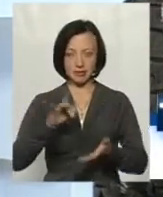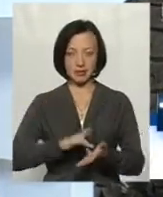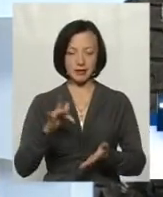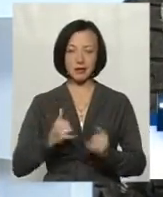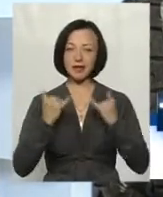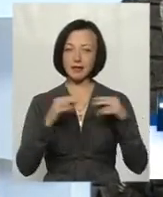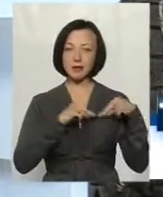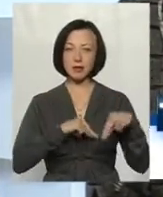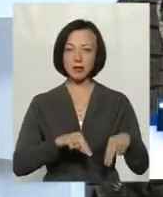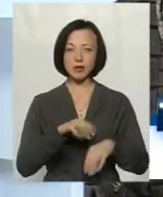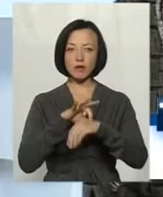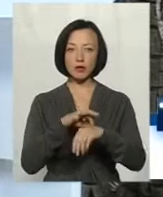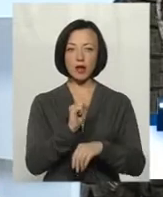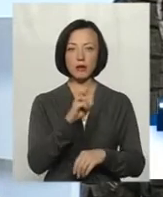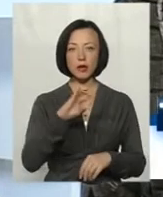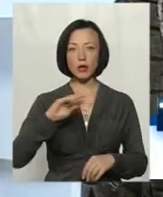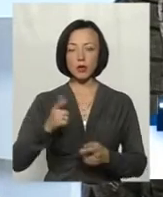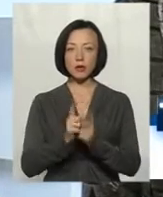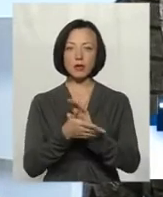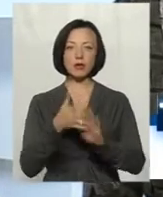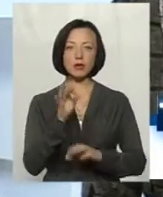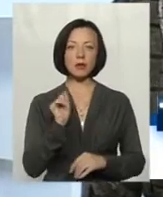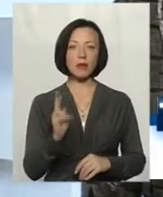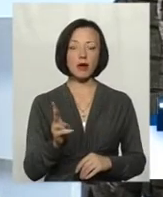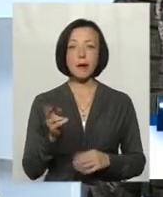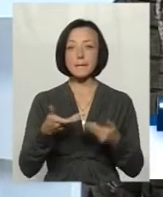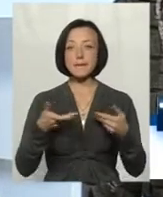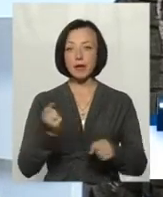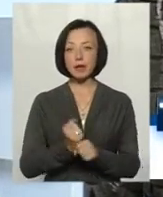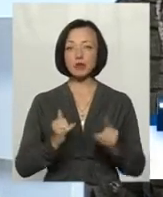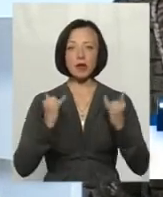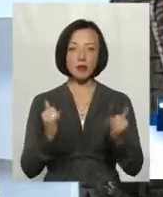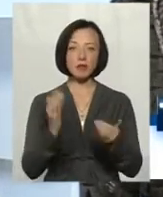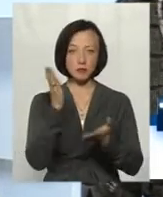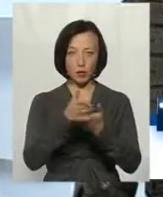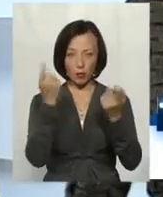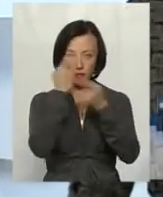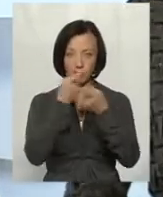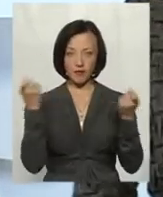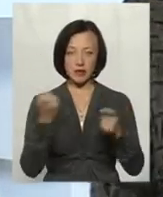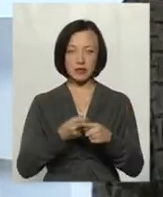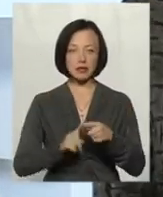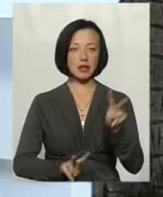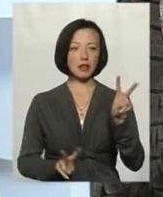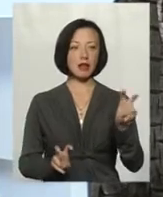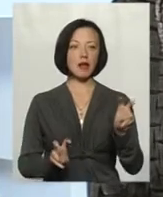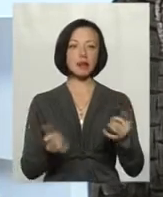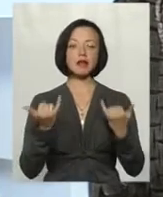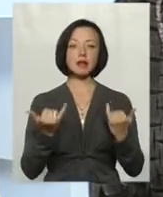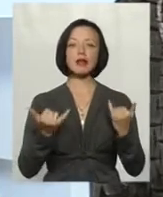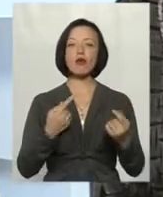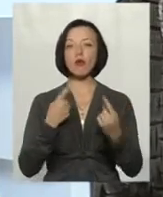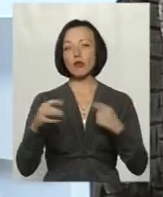Анна Бендюг, перекладна жестову мову Ольга Рибак. Ми працюємо для вас в прямому ефірі. Це тема і нині